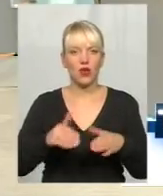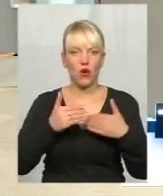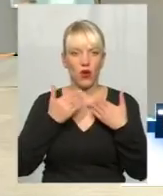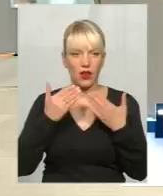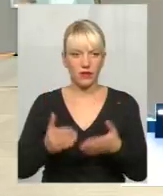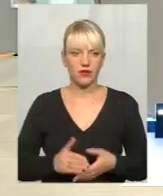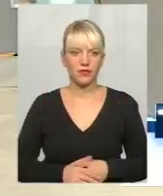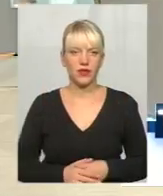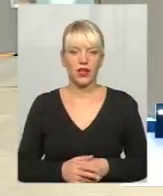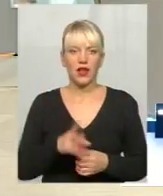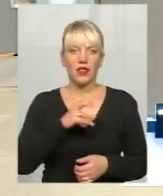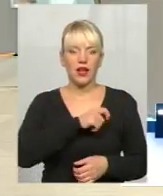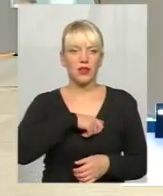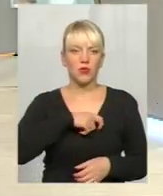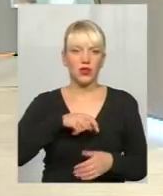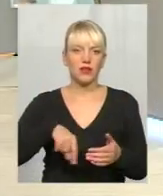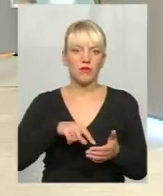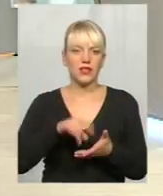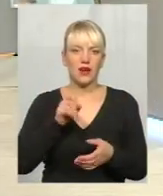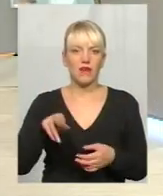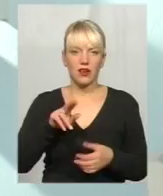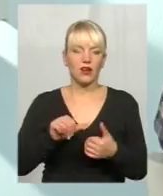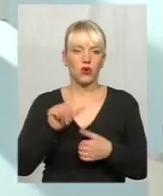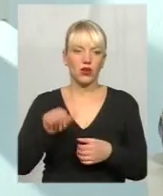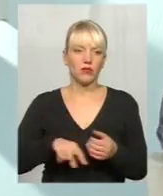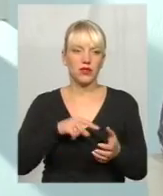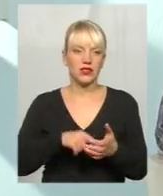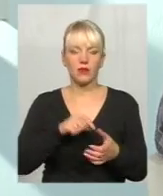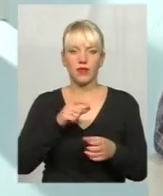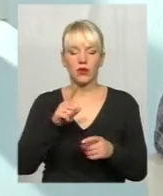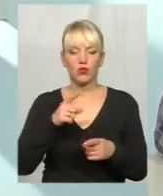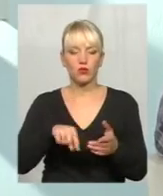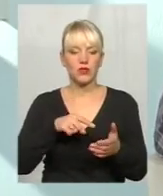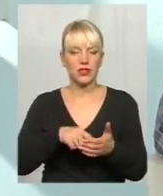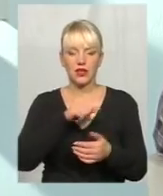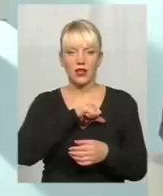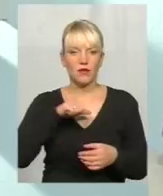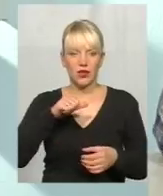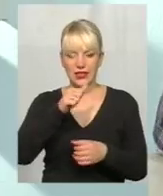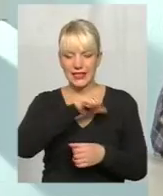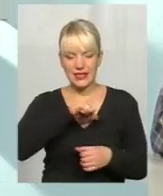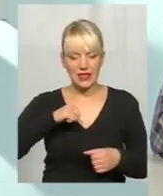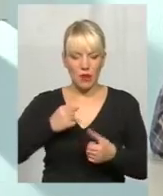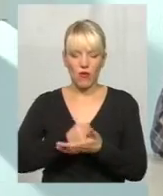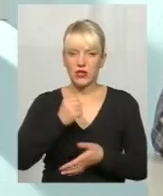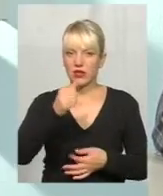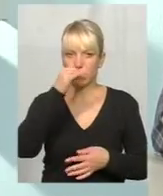Ні, на депутатів місцевих рад, крім міських, тому що міських не можна бути самовисуванцем, там тільки